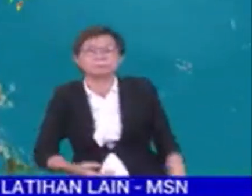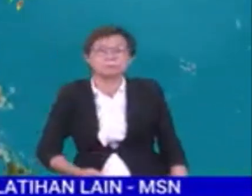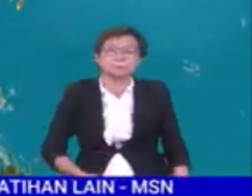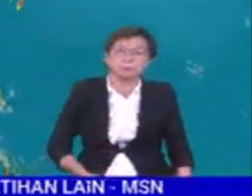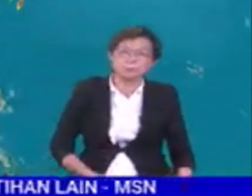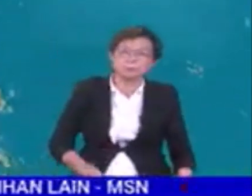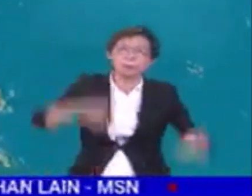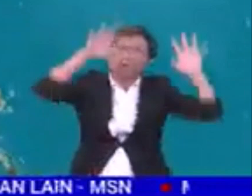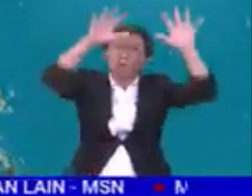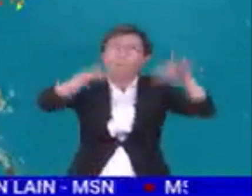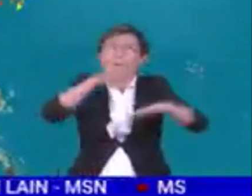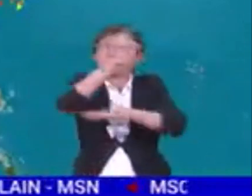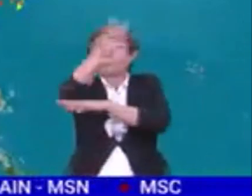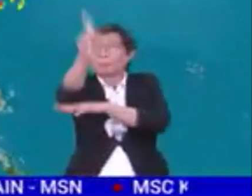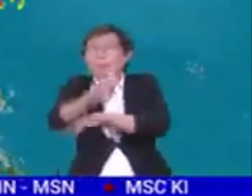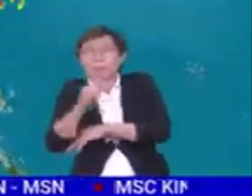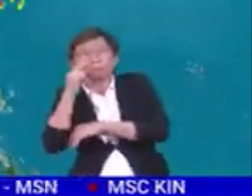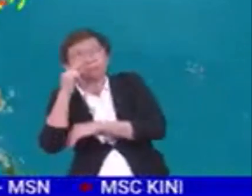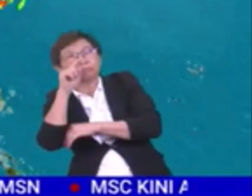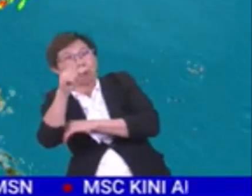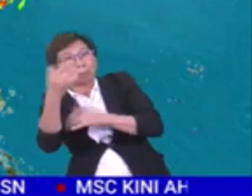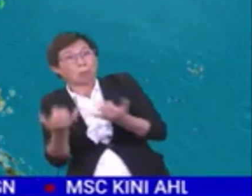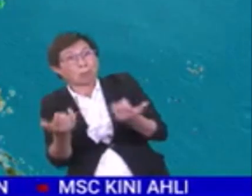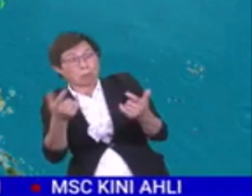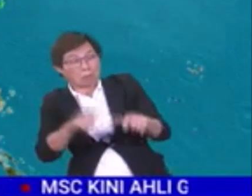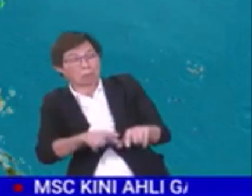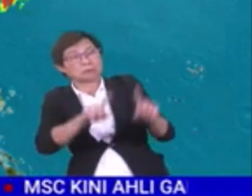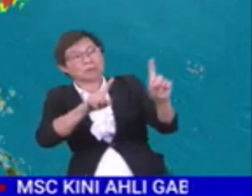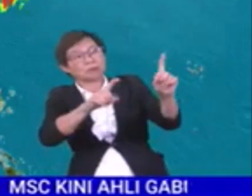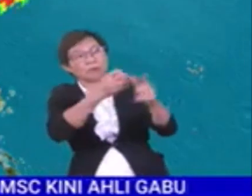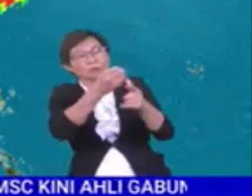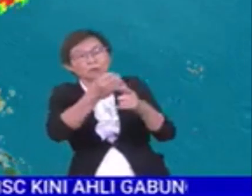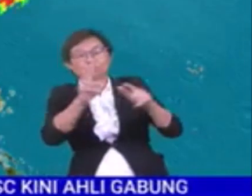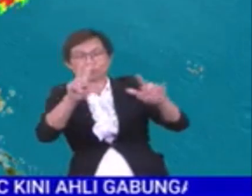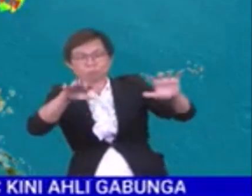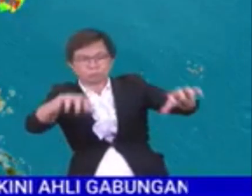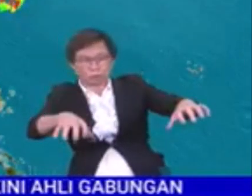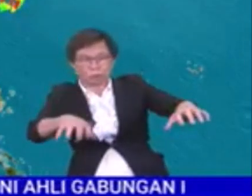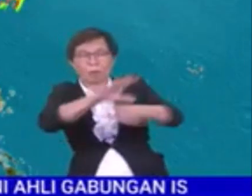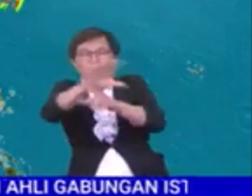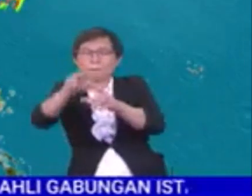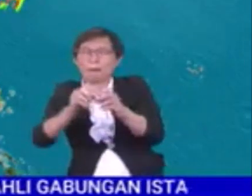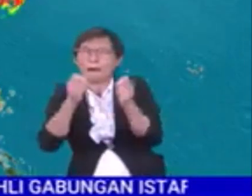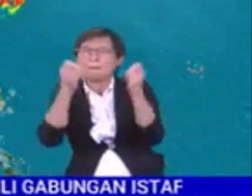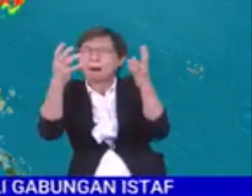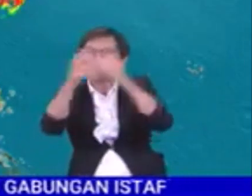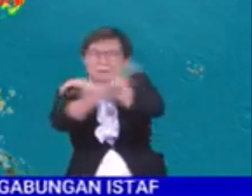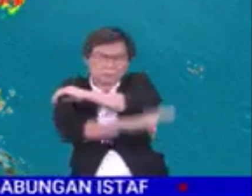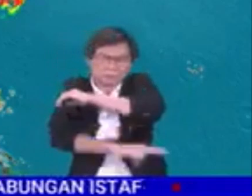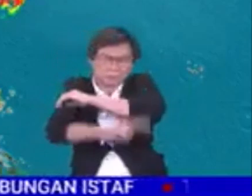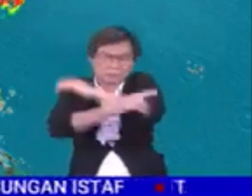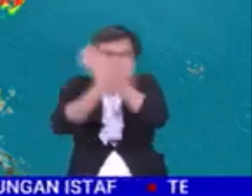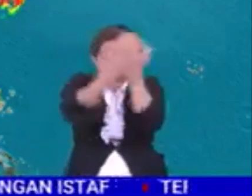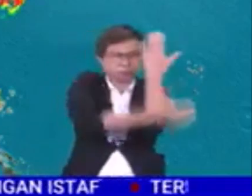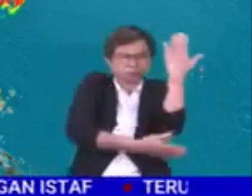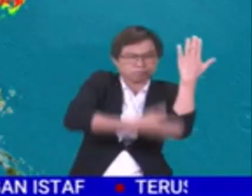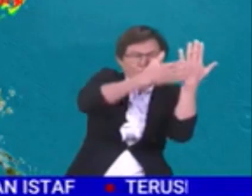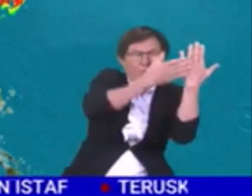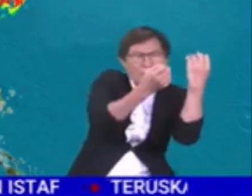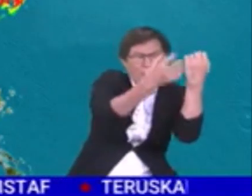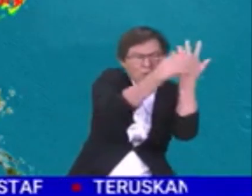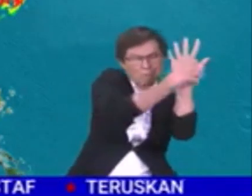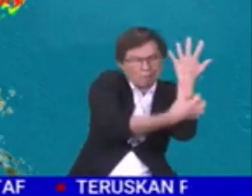Hujan serta ribut petir dilihat sedang berlaku di satu dua tempat melibatkan kebanyakan negeri di semenanjung Malaysia